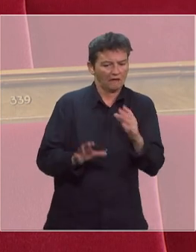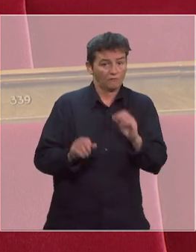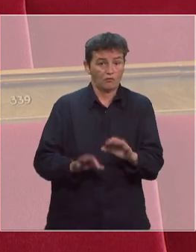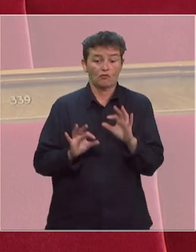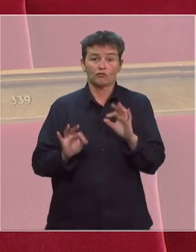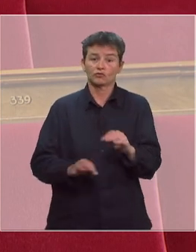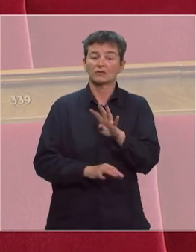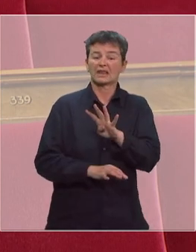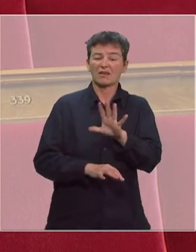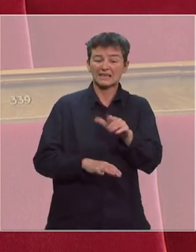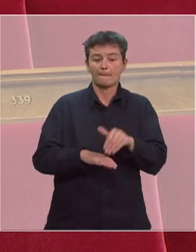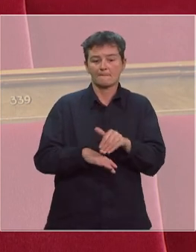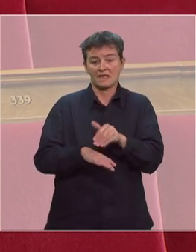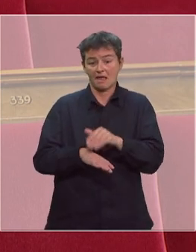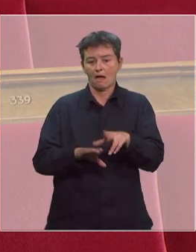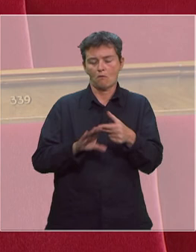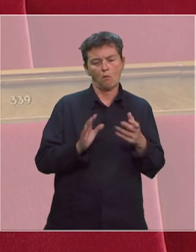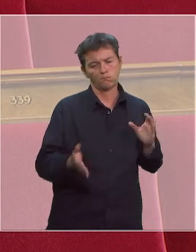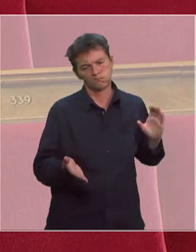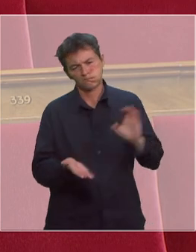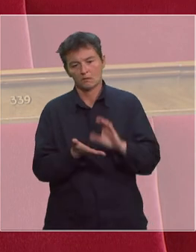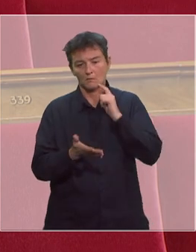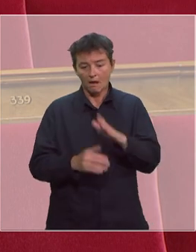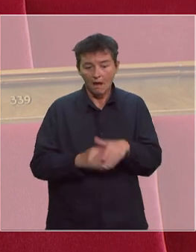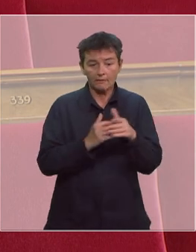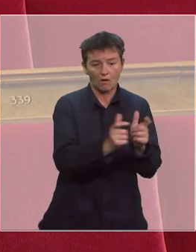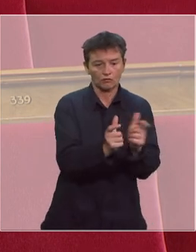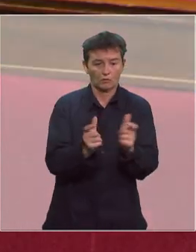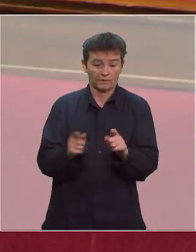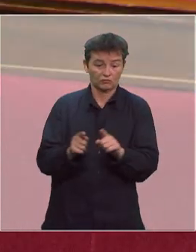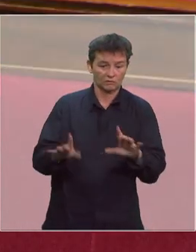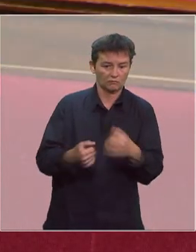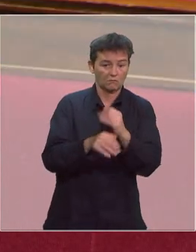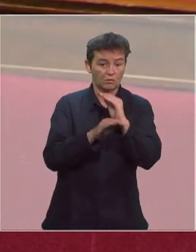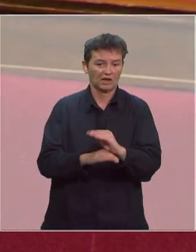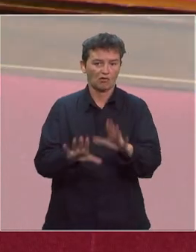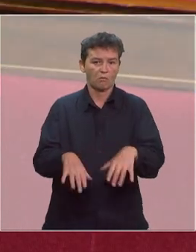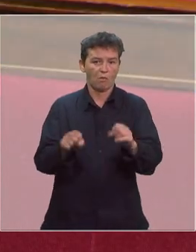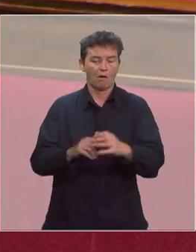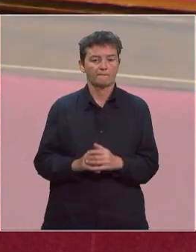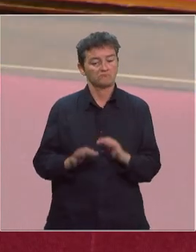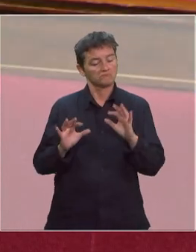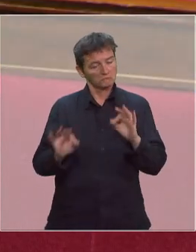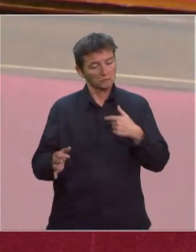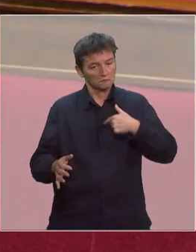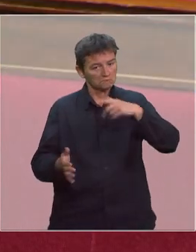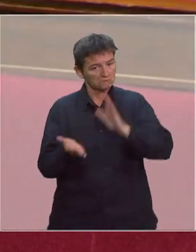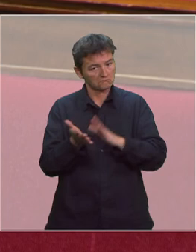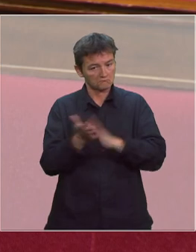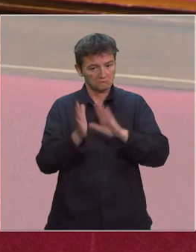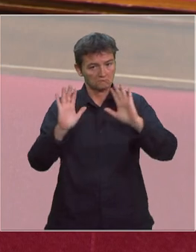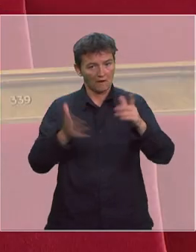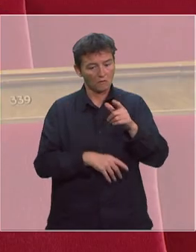enveloppe de 45 milliards visant à soutenir les entreprises et sauvegarder les emplois. Je tiens d'ailleurs à souligner l'action et la mobilisation